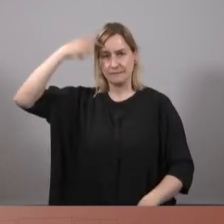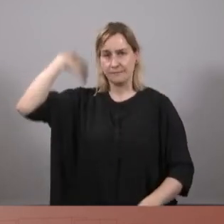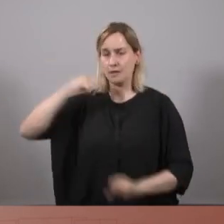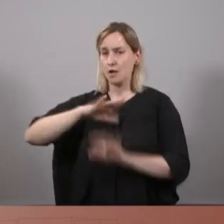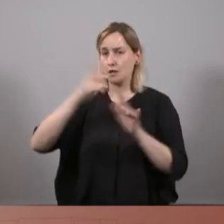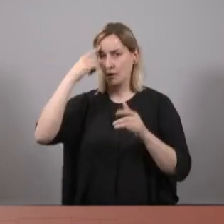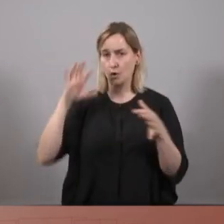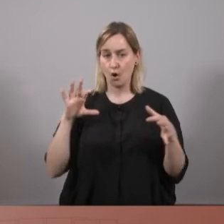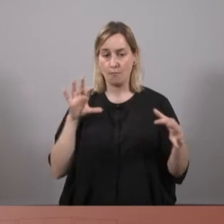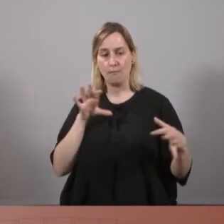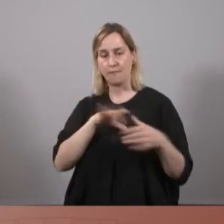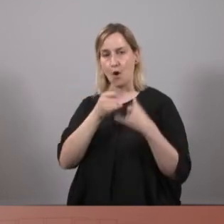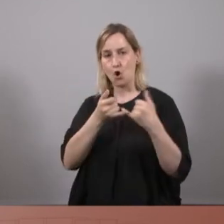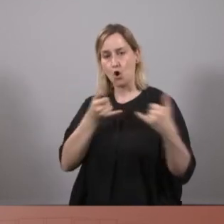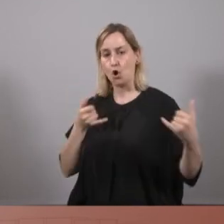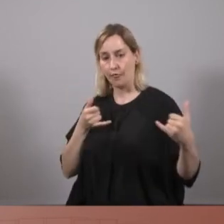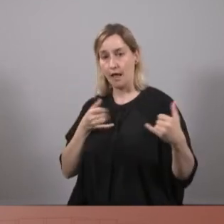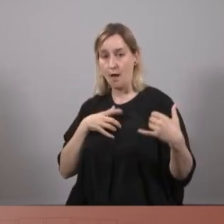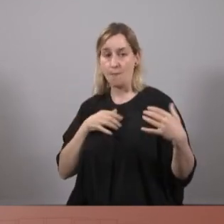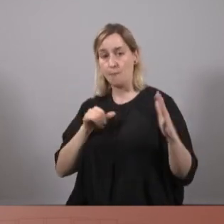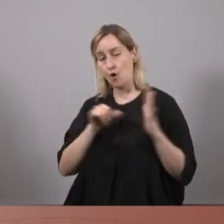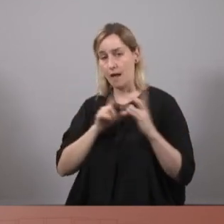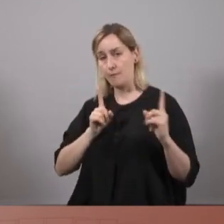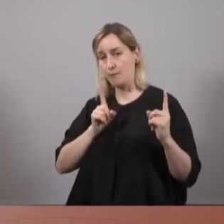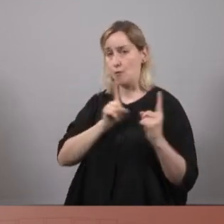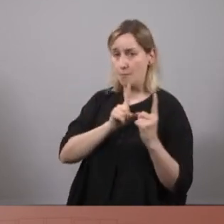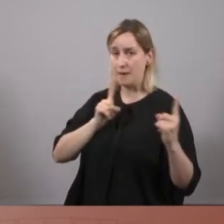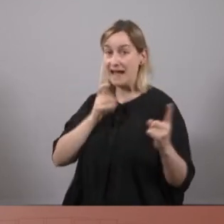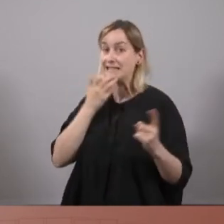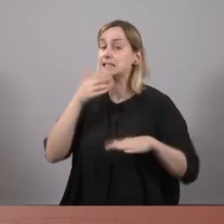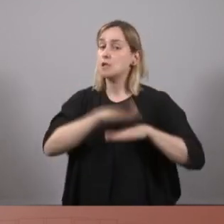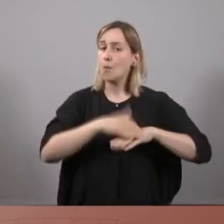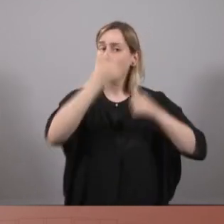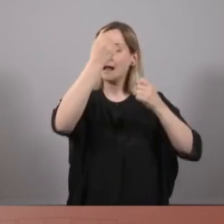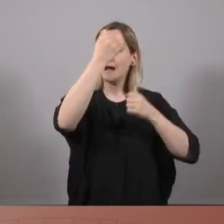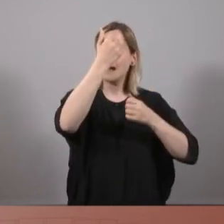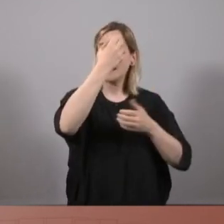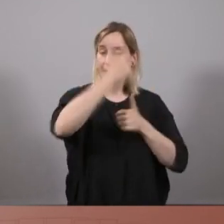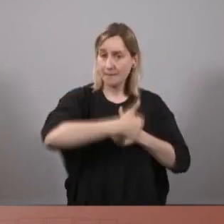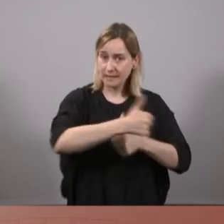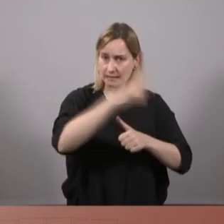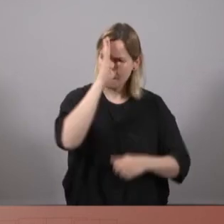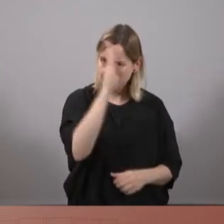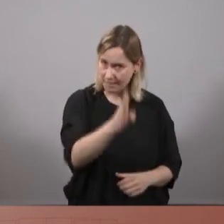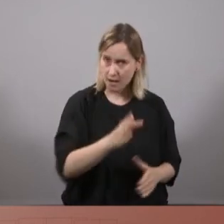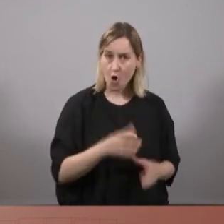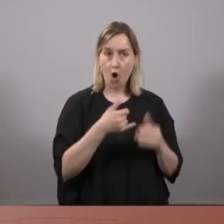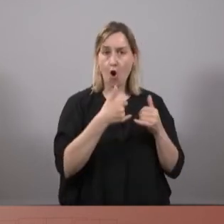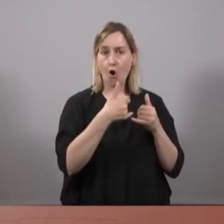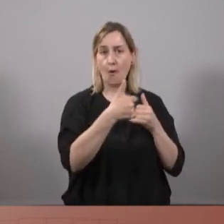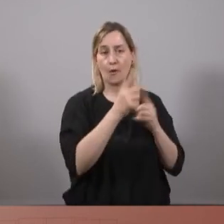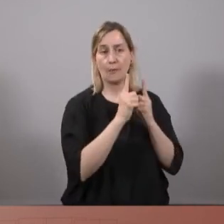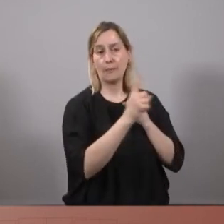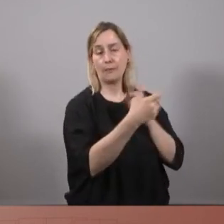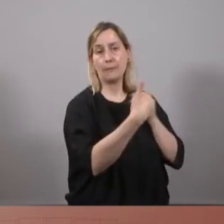corda, una corda que ens pot apropar, efectivament, si el seu govern és fidel a aquests reptes i aquests objectius o que es pot tensar si el seu